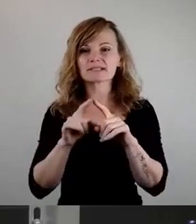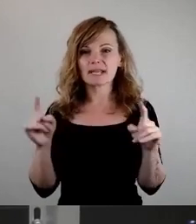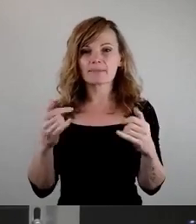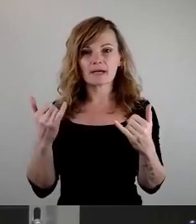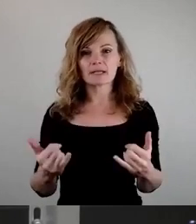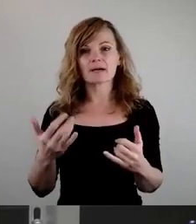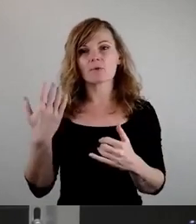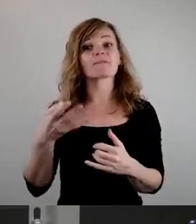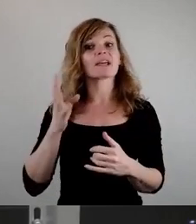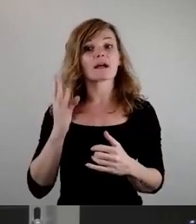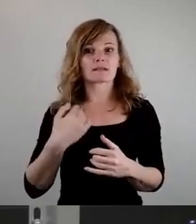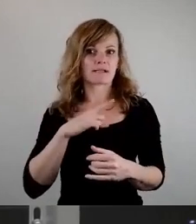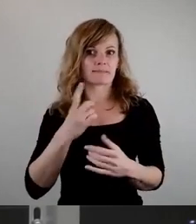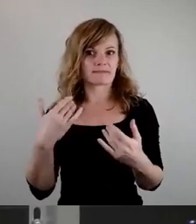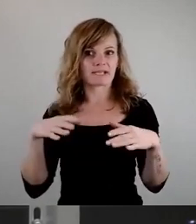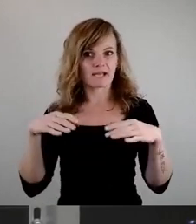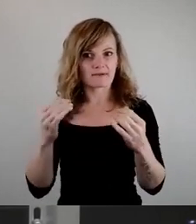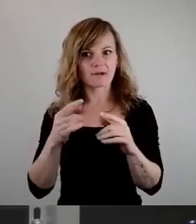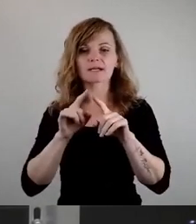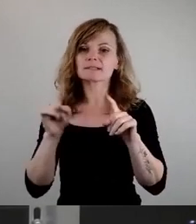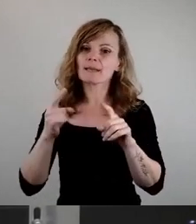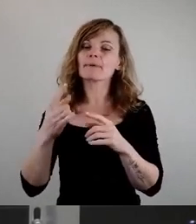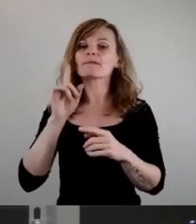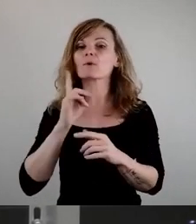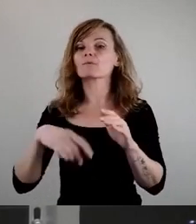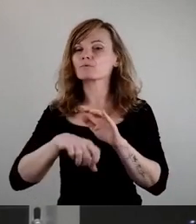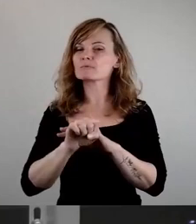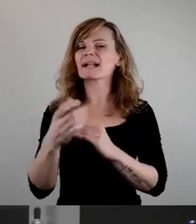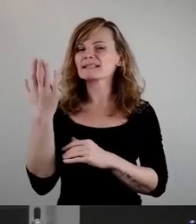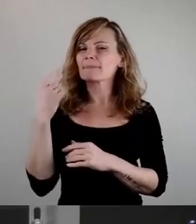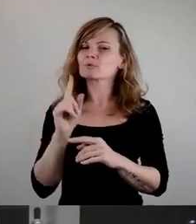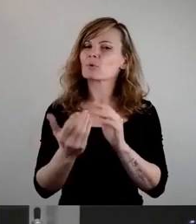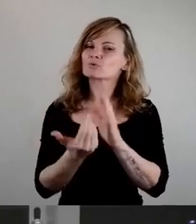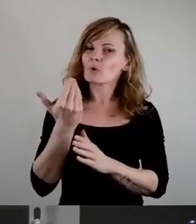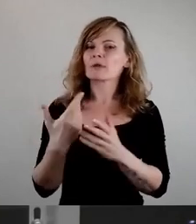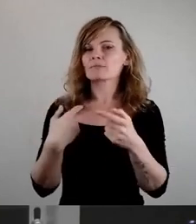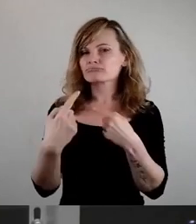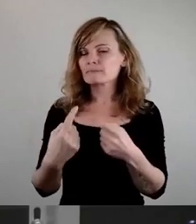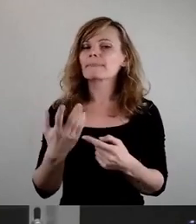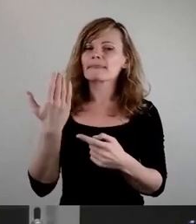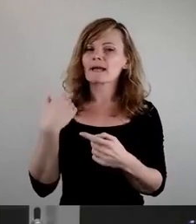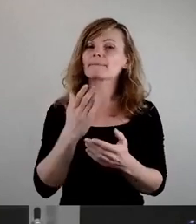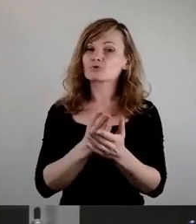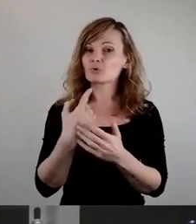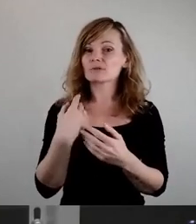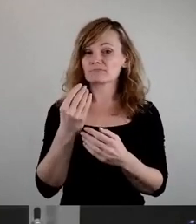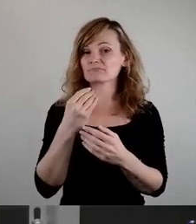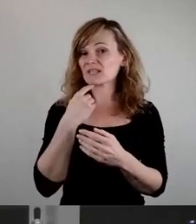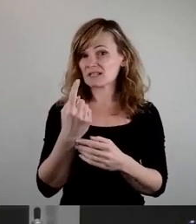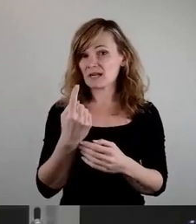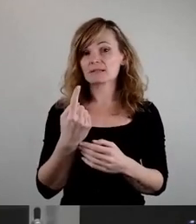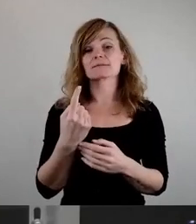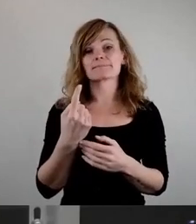vier Jahren zu reden, da war das noch ein bisschen neu. Ich habe Ihnen aber damals schon gesagt, dass Dresden ja die Europäische